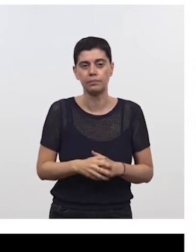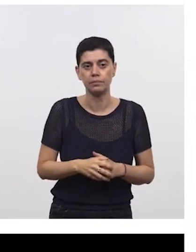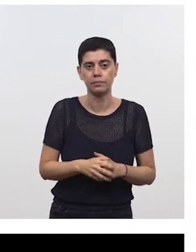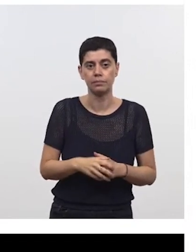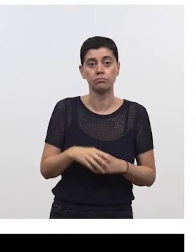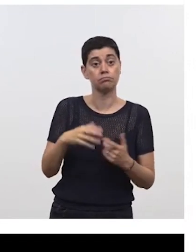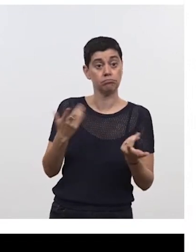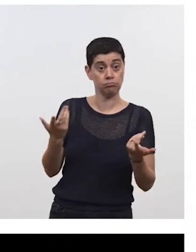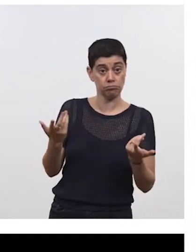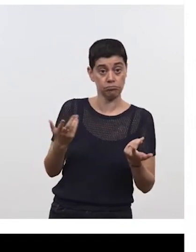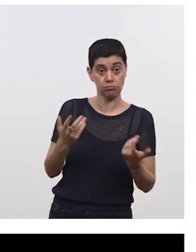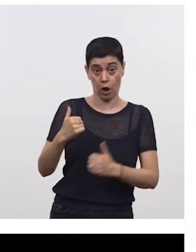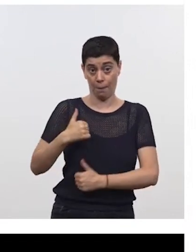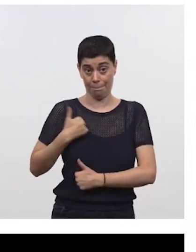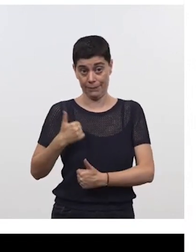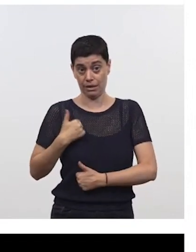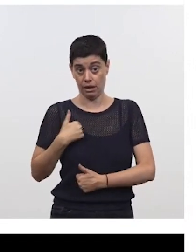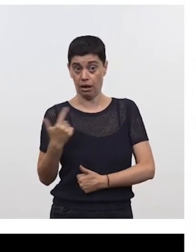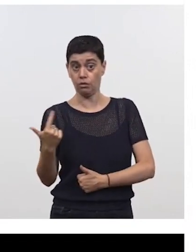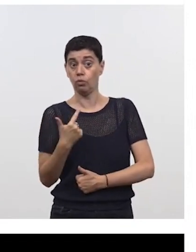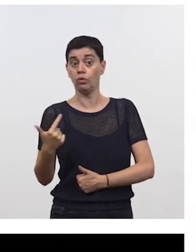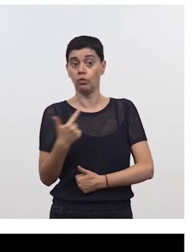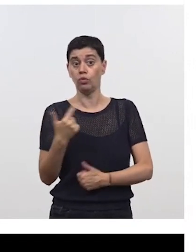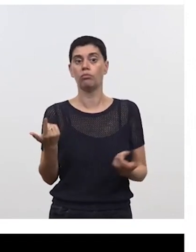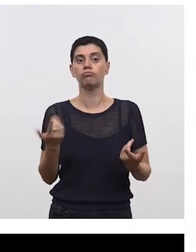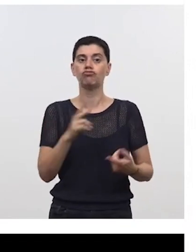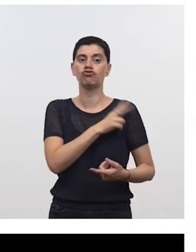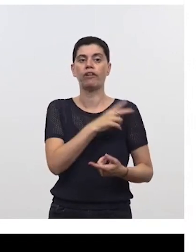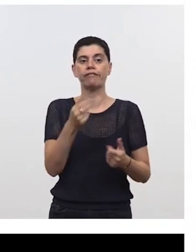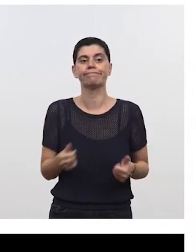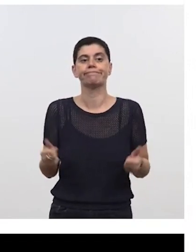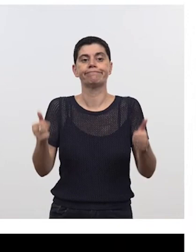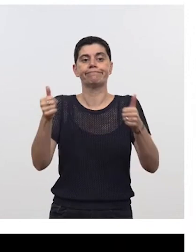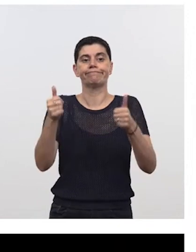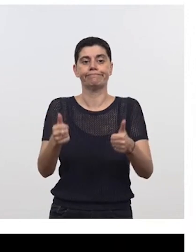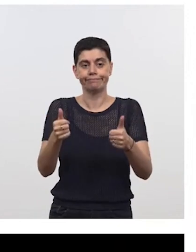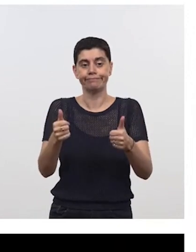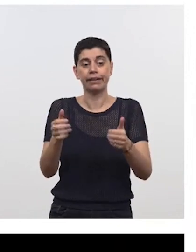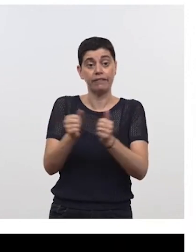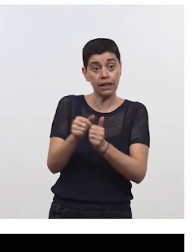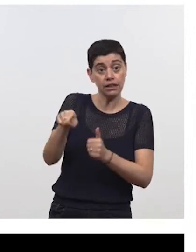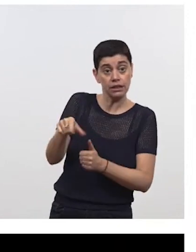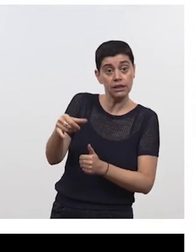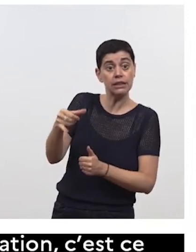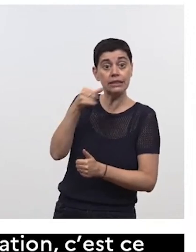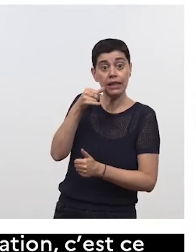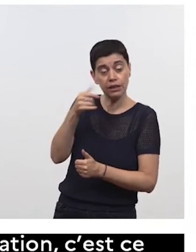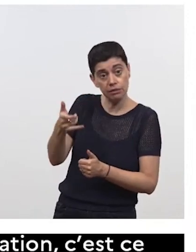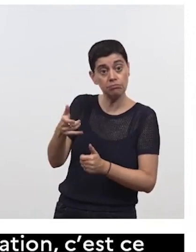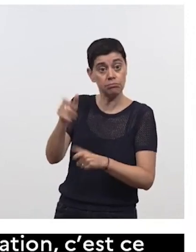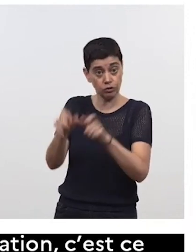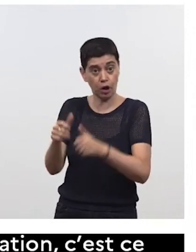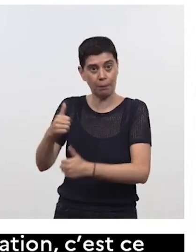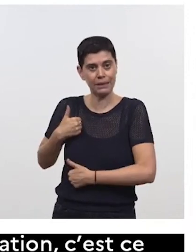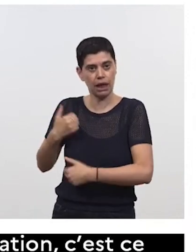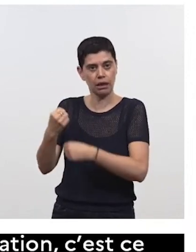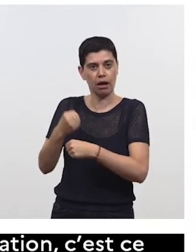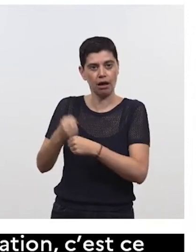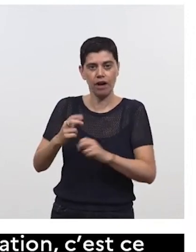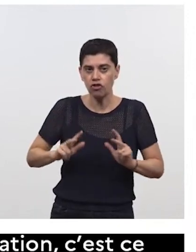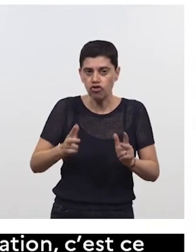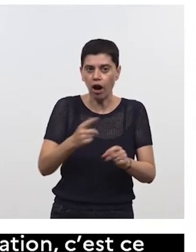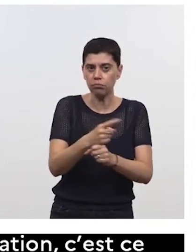deux chefs d'état-major de nos armées de terre ont eu des discussions avec l'armée de terre italienne, puisque là aussi, évidemment, il a des interopérabilités,